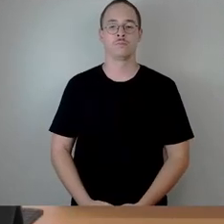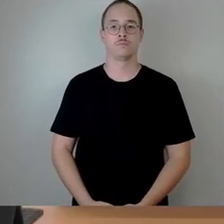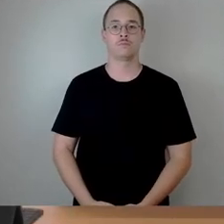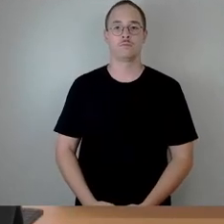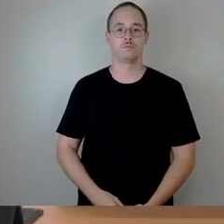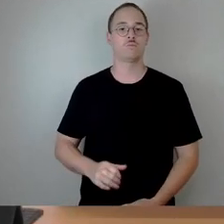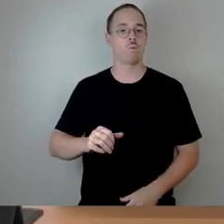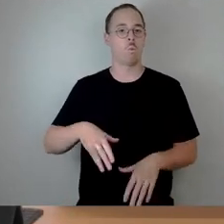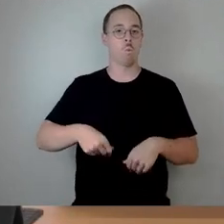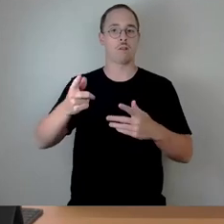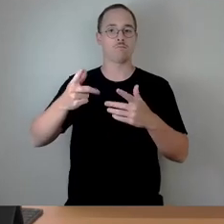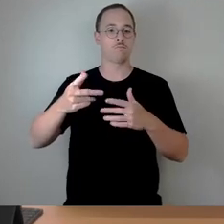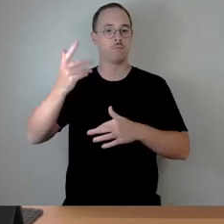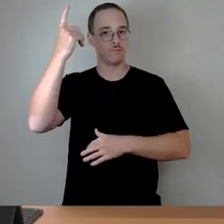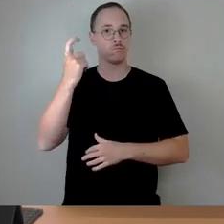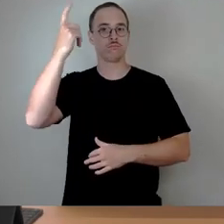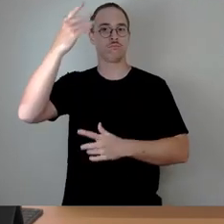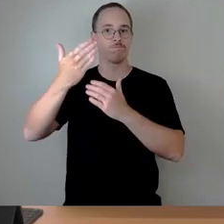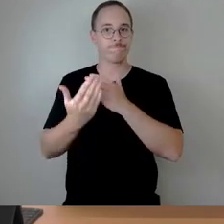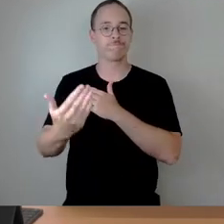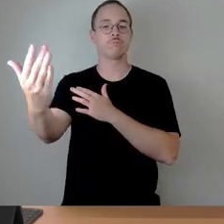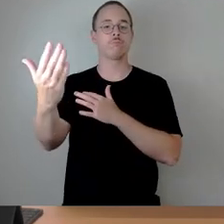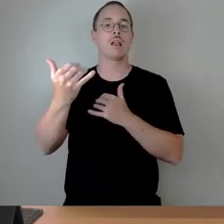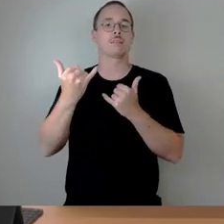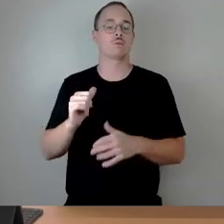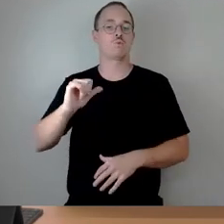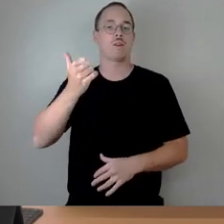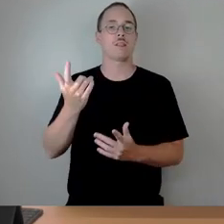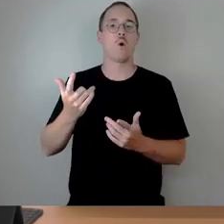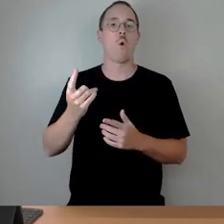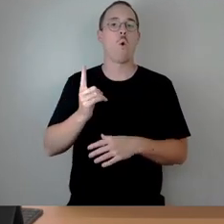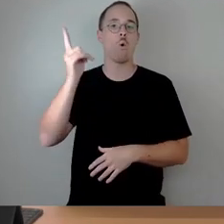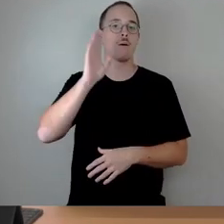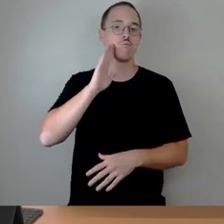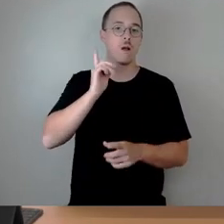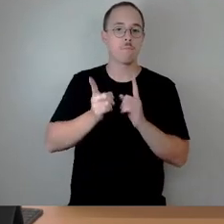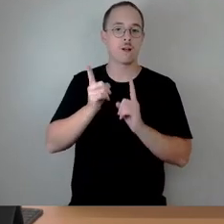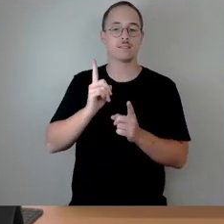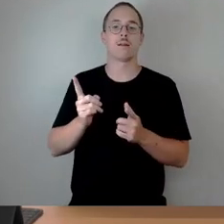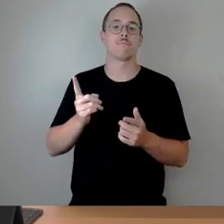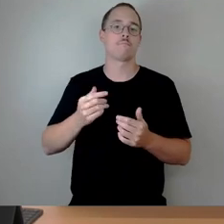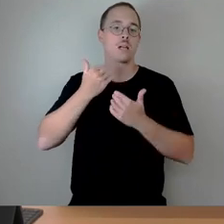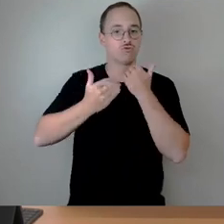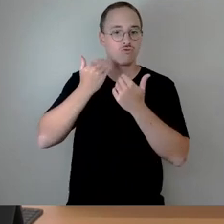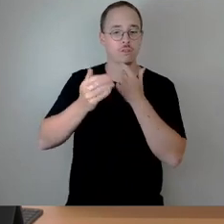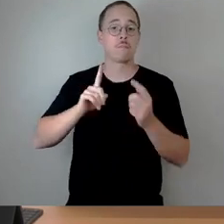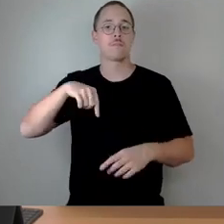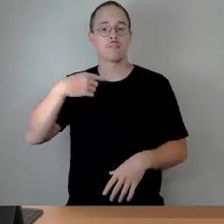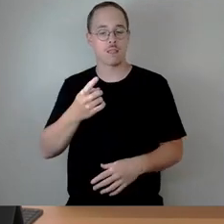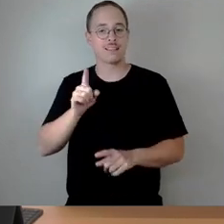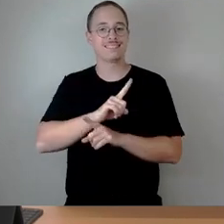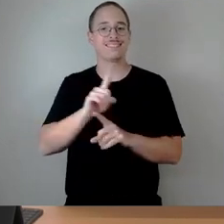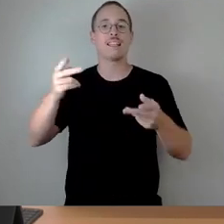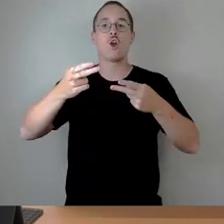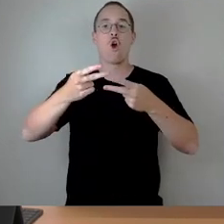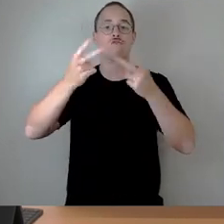dem Bericht des Oberbürgermeisters. Dann kommen wir zur Bekanntgabe der nicht öffentlichen Beschlüsse. Und dann arbeiten wir vom Tagesordnungspunkt